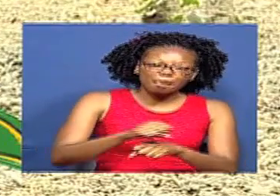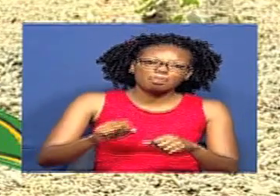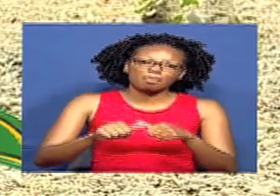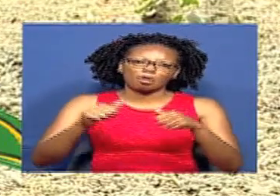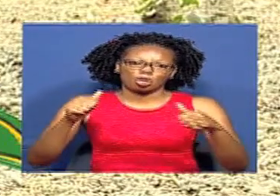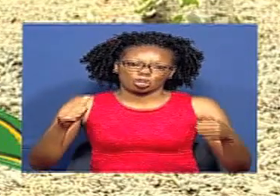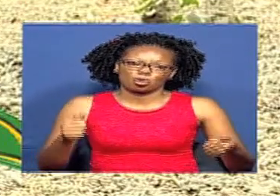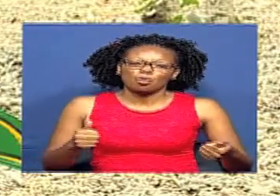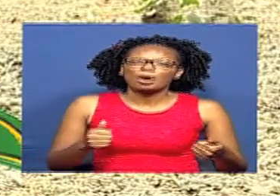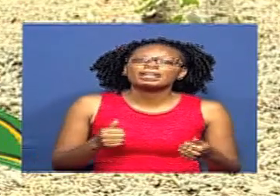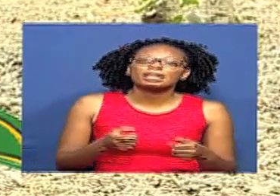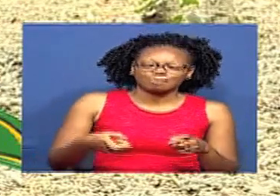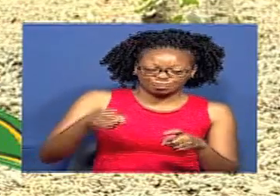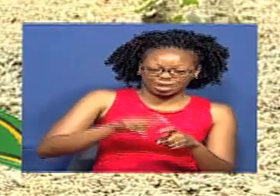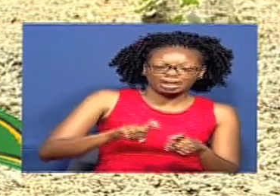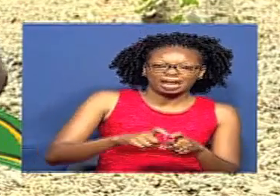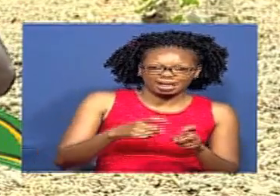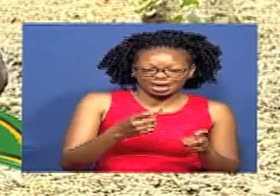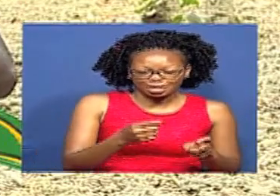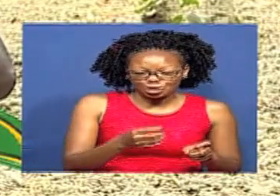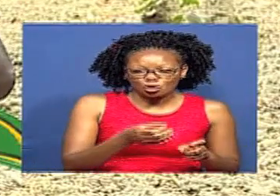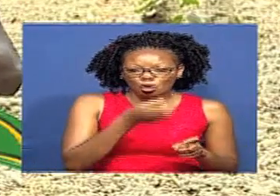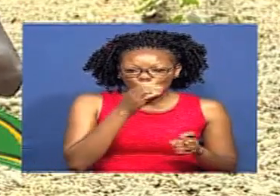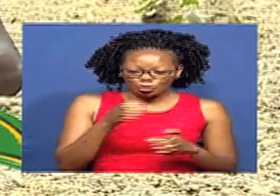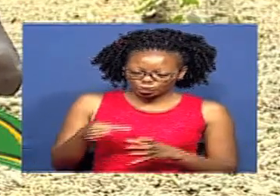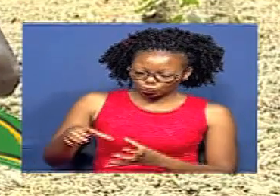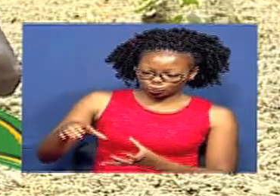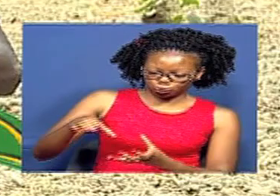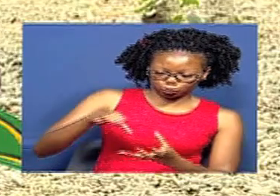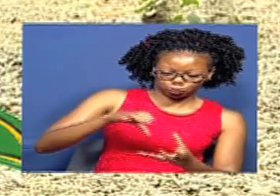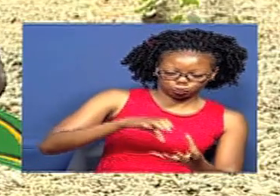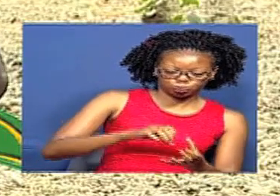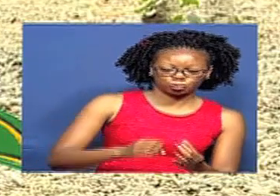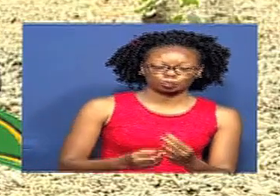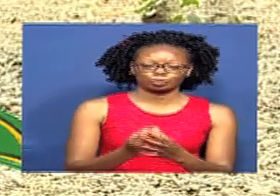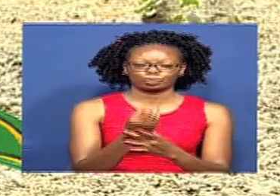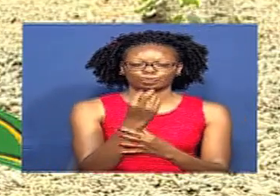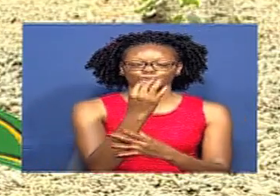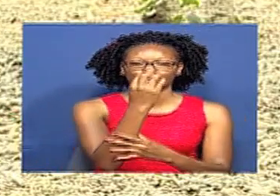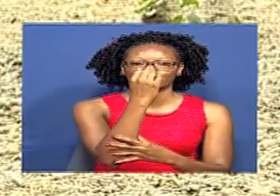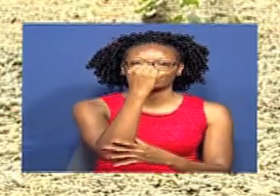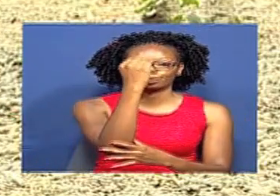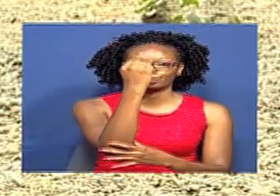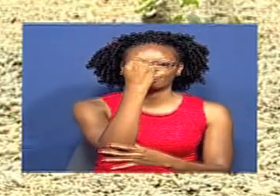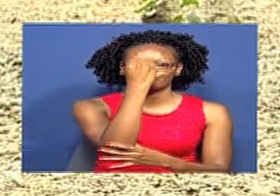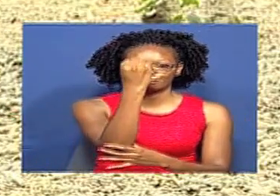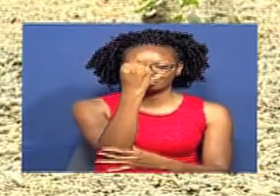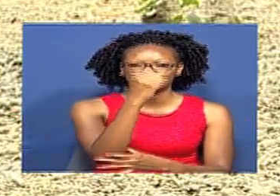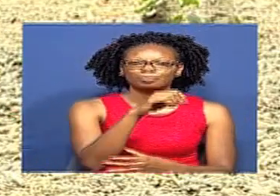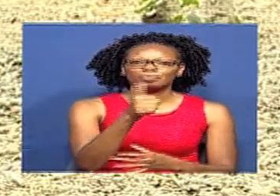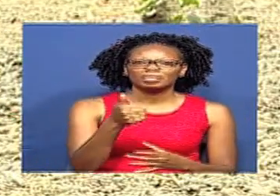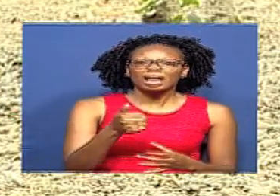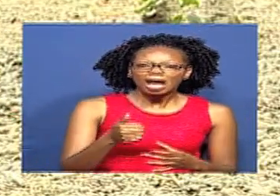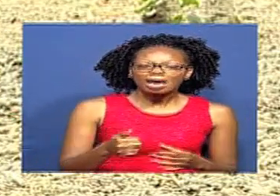Basi Unaweza Kungeza Mbole Ya kiasi Na Onyizie Maji Ya kutosha Ili Mea Wako Unawiri Kuna Wakulima Mbao